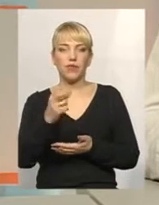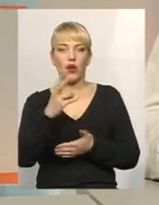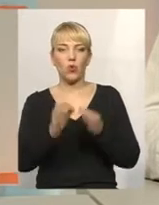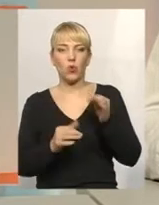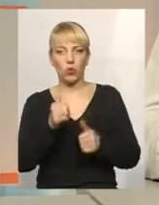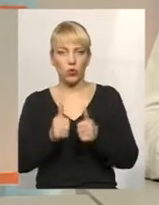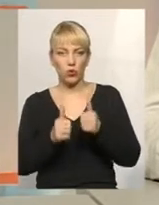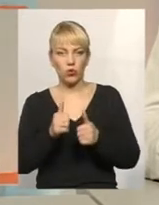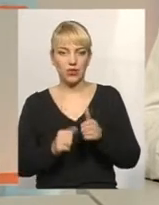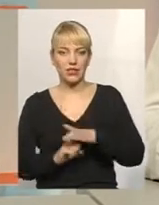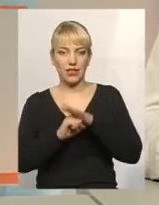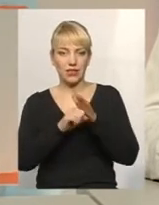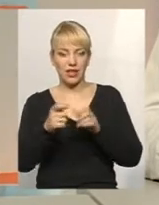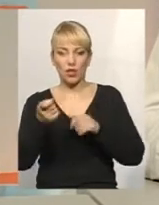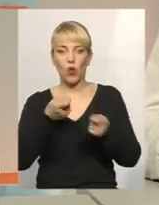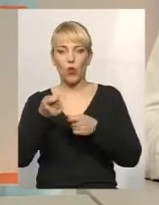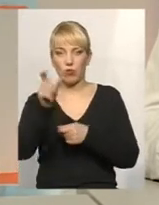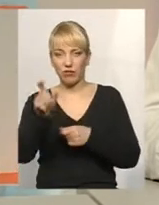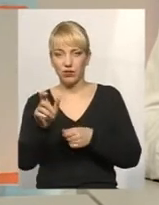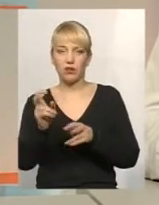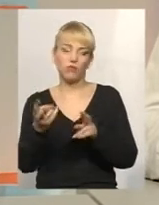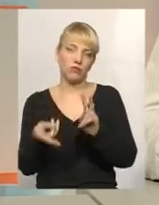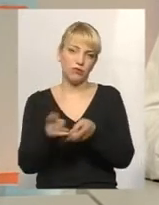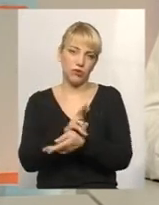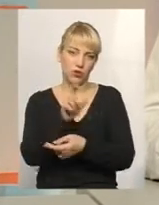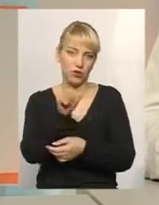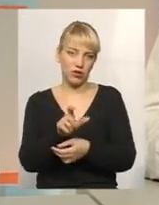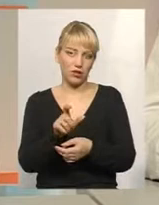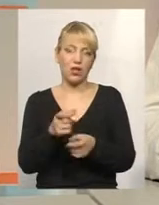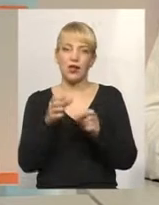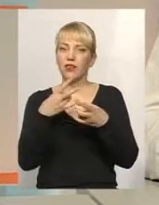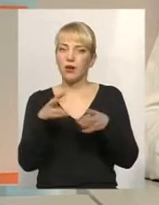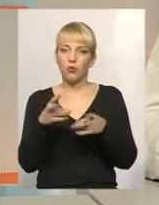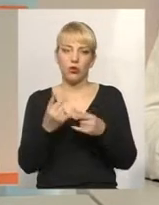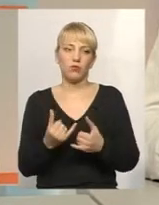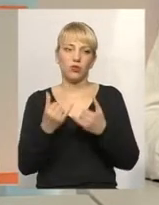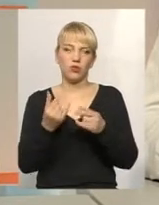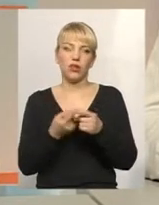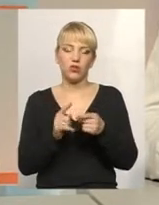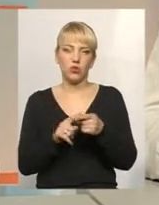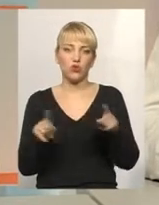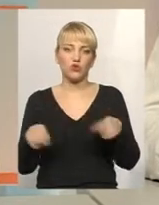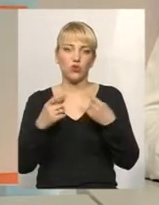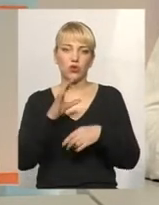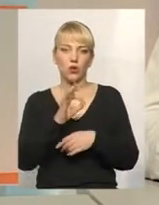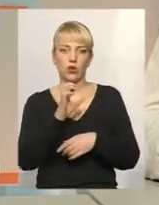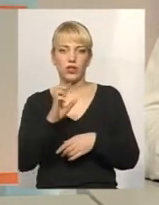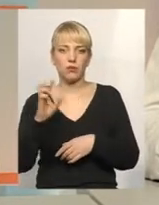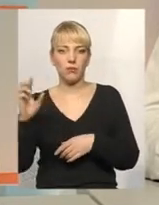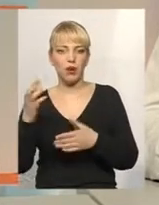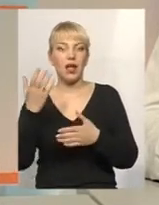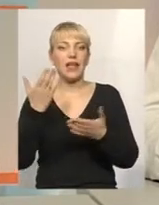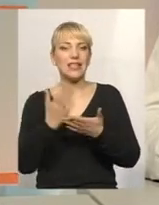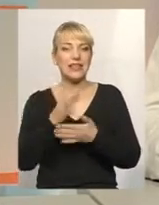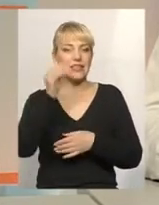вони можуть потім обрати іншого управителя. І навіть не потрібно створювати для цього ОСББ. ОСББ є сенс створювати тоді,